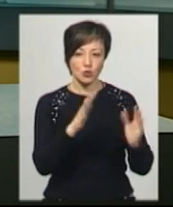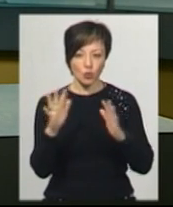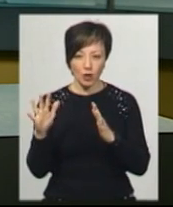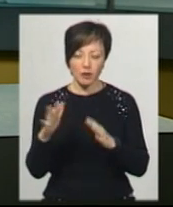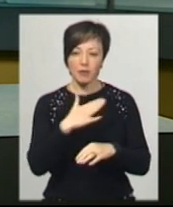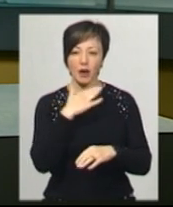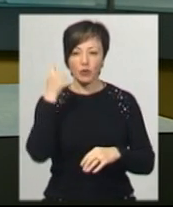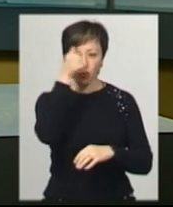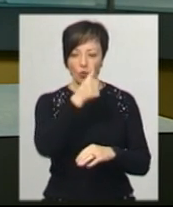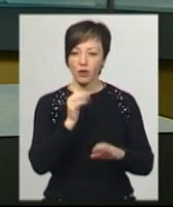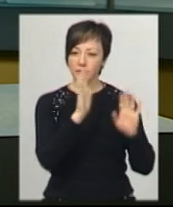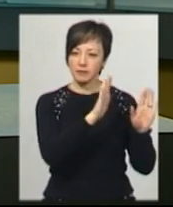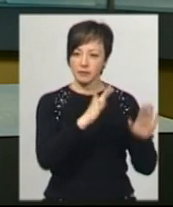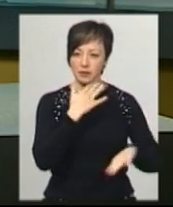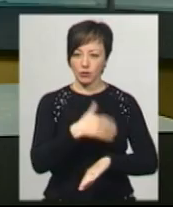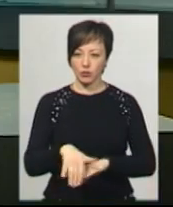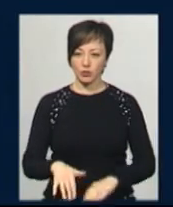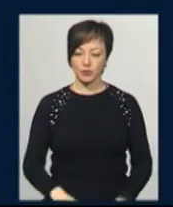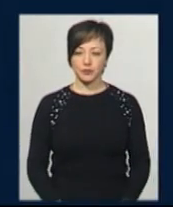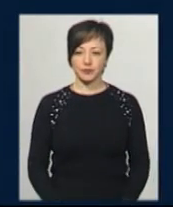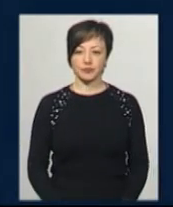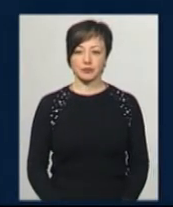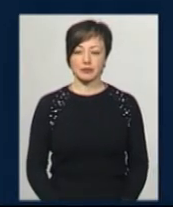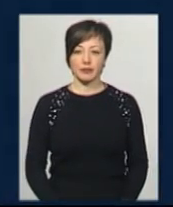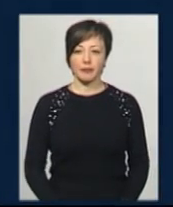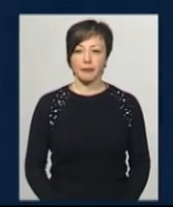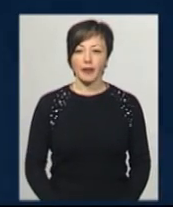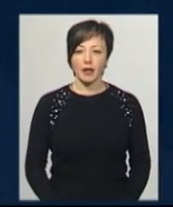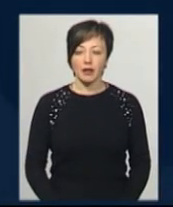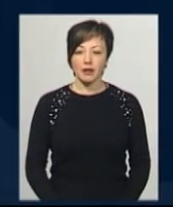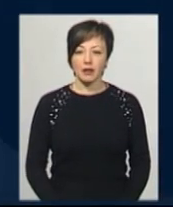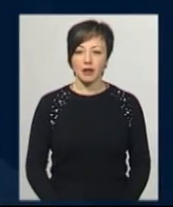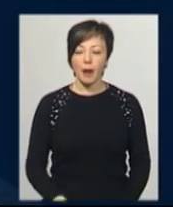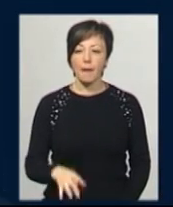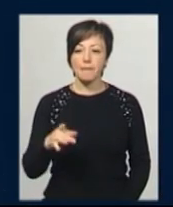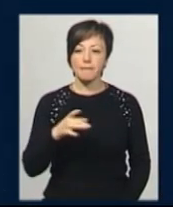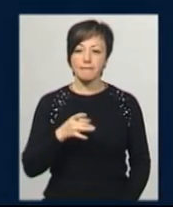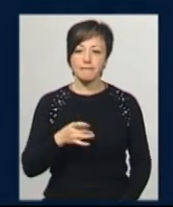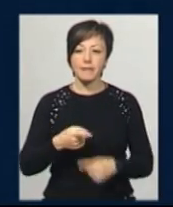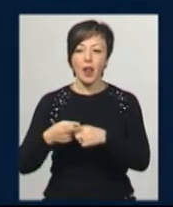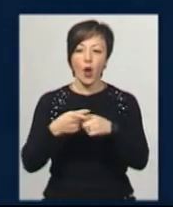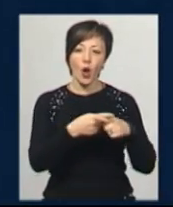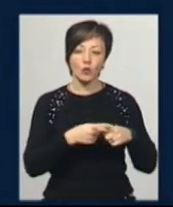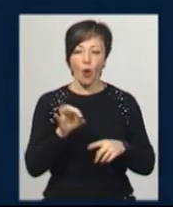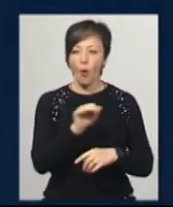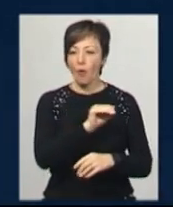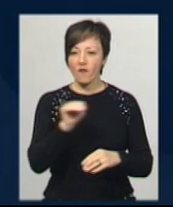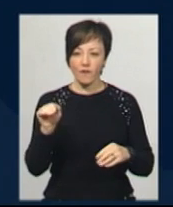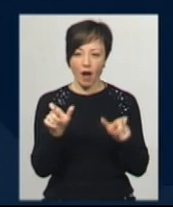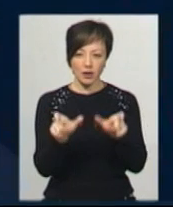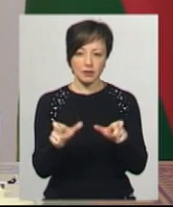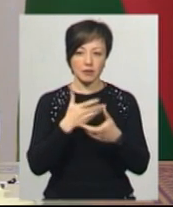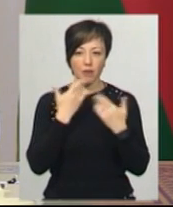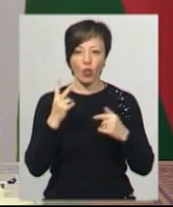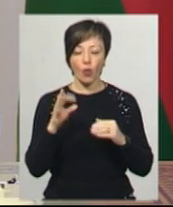перший рік живуть не на Батьківщині. У Білорусі офіційно карантин не оголошений. Про те будуть проваджені деякі обмежувані заходи.